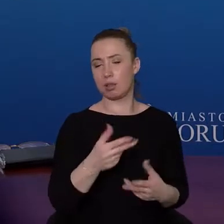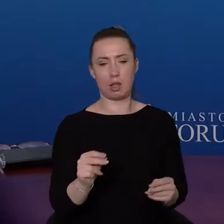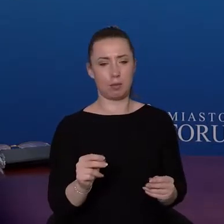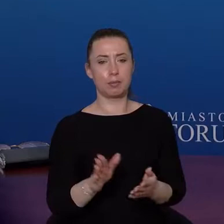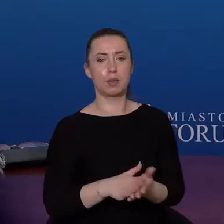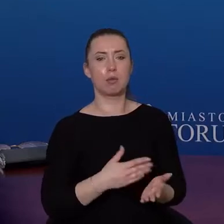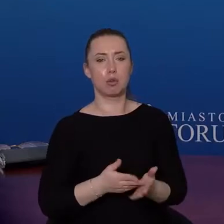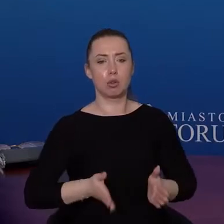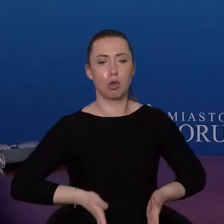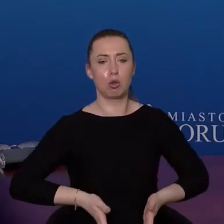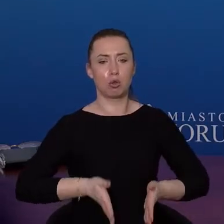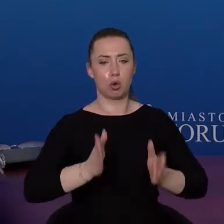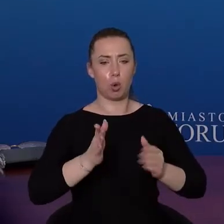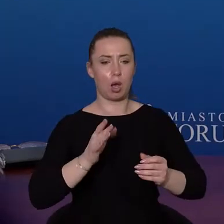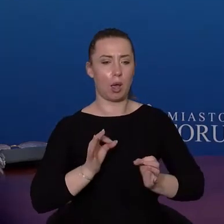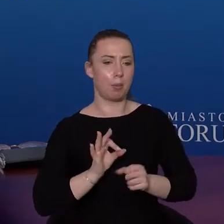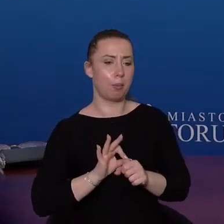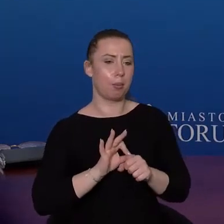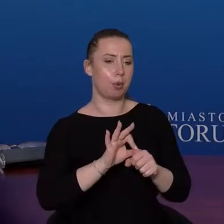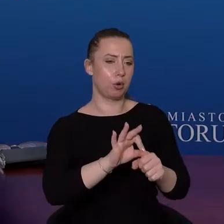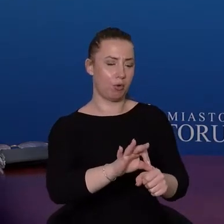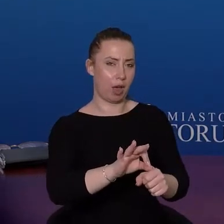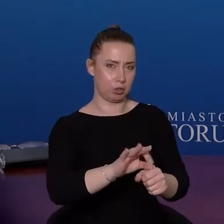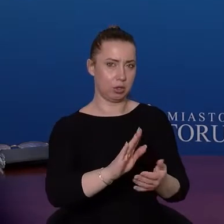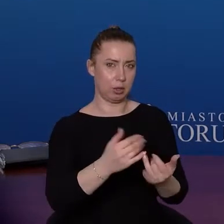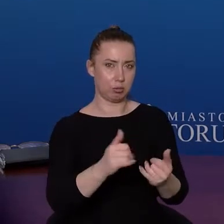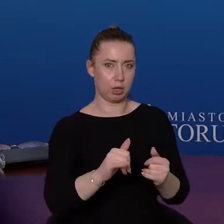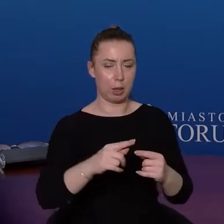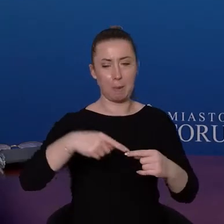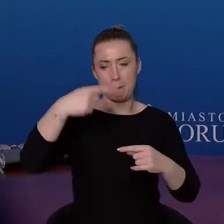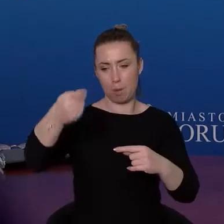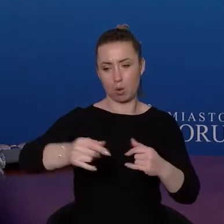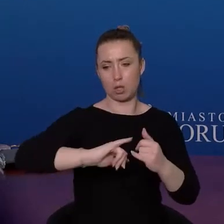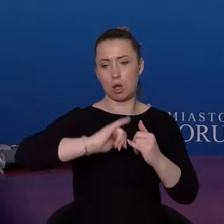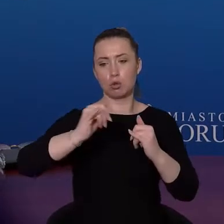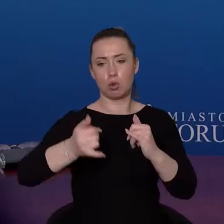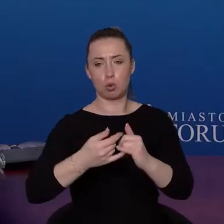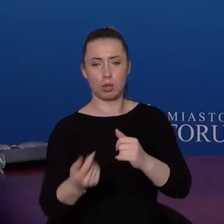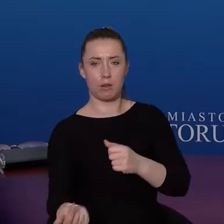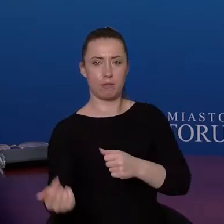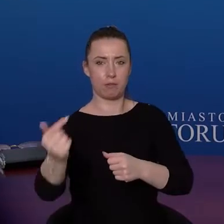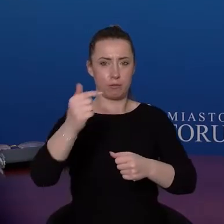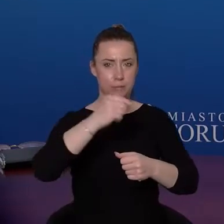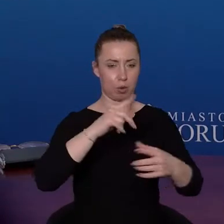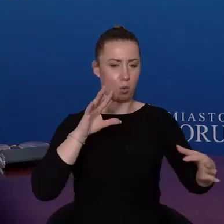przykład droga prowadząca do Torunia, spoza Torunia, wkracza w obszar Torunia,